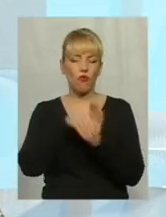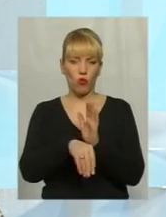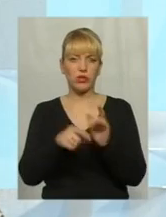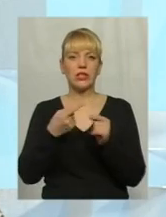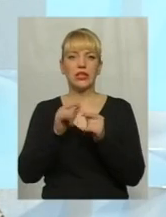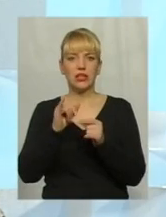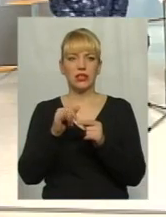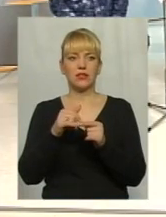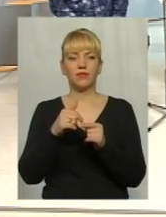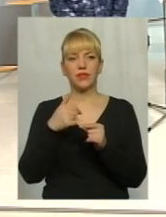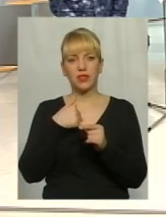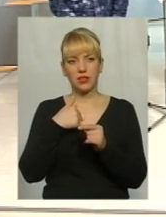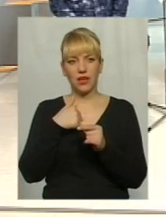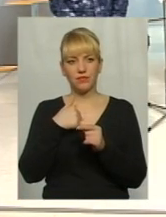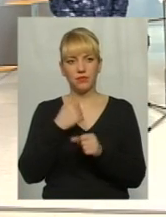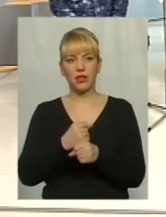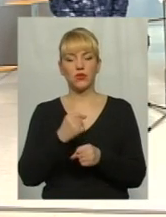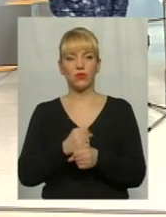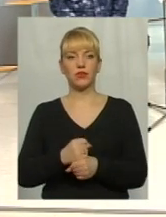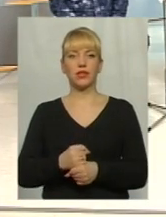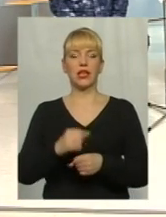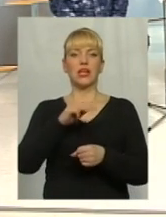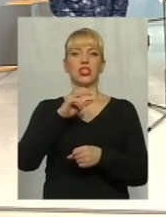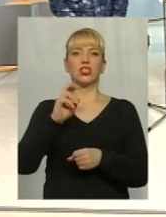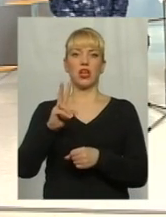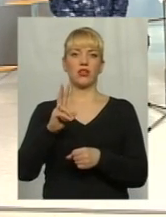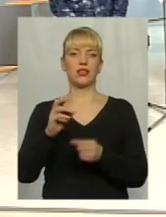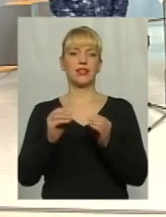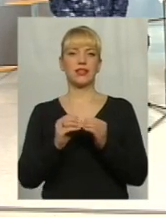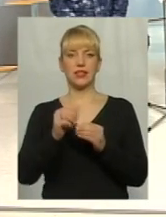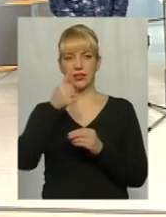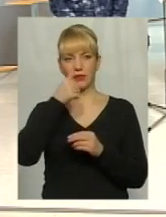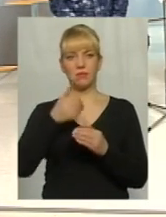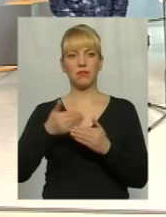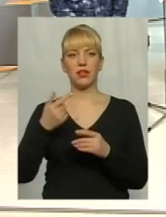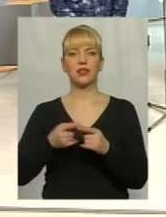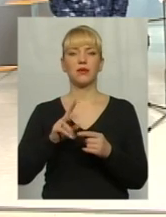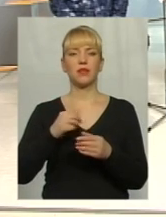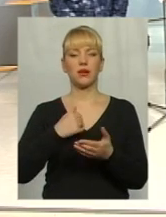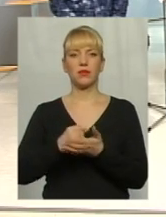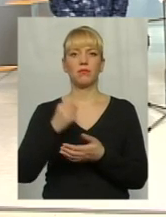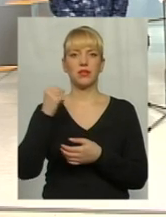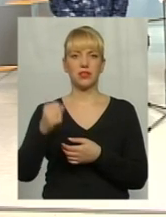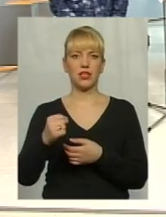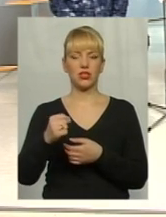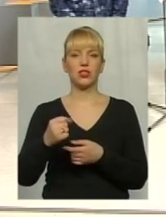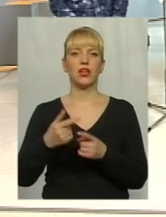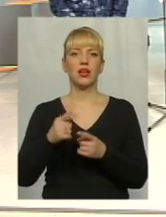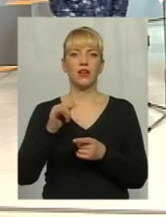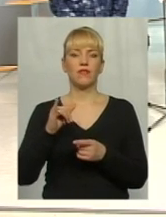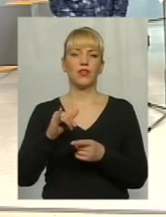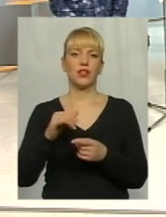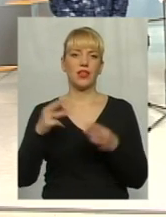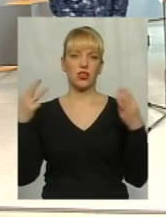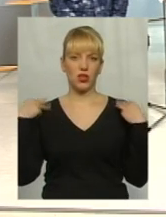треба говорити чистіше. Я працював в ЖКГ 10 місяців перед тим, як був призначений начальник. В ЖКГ номер один, так? Так, так. І